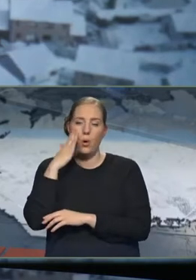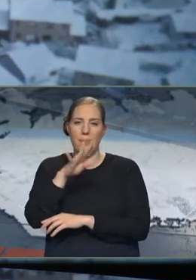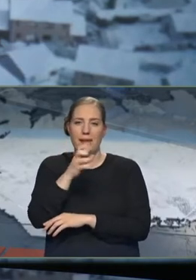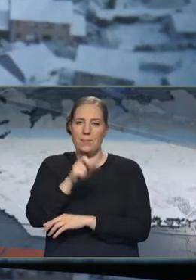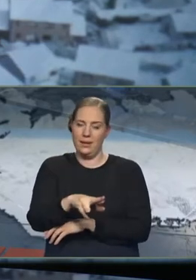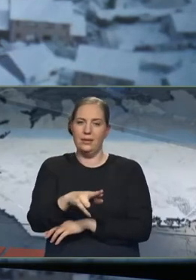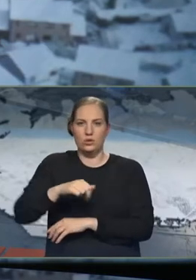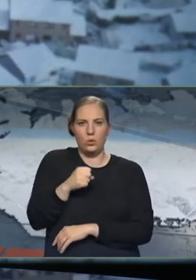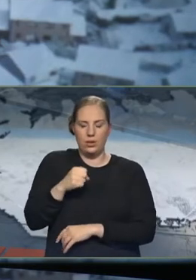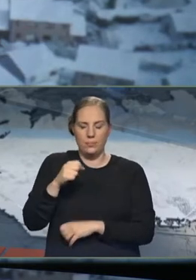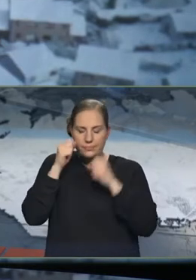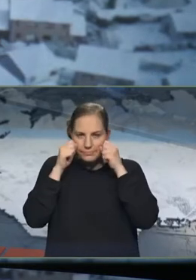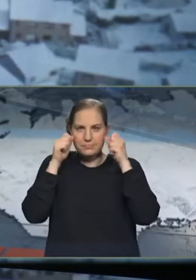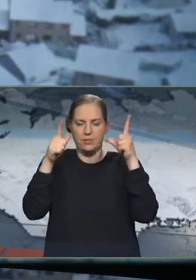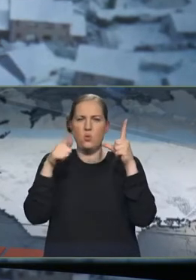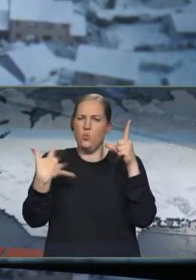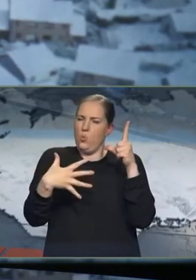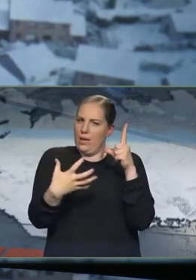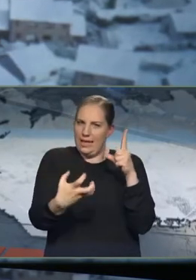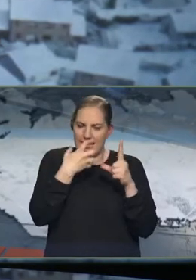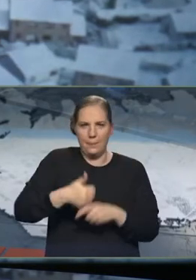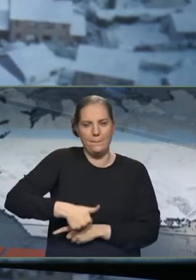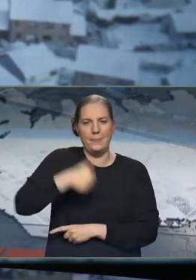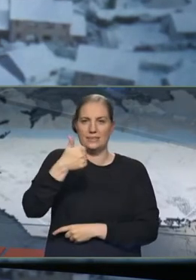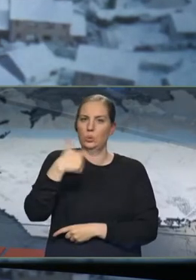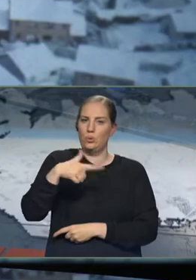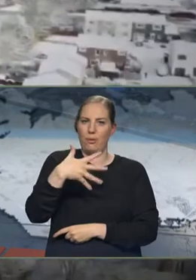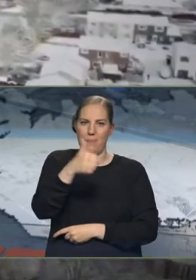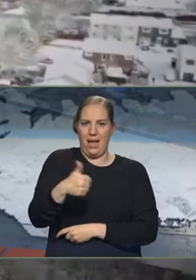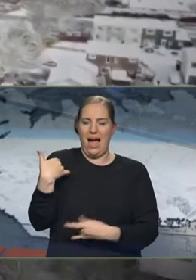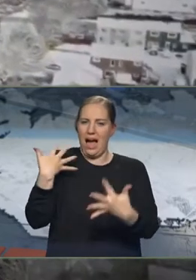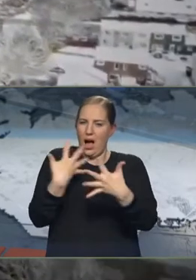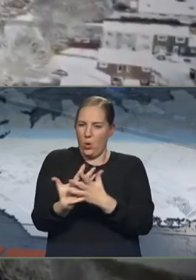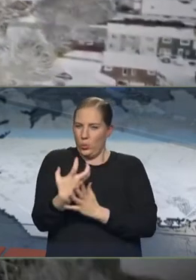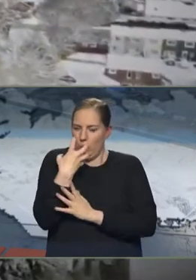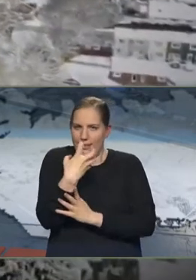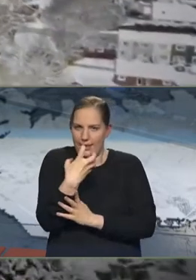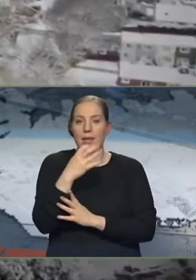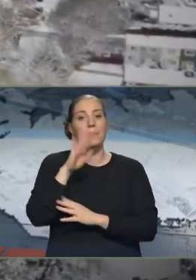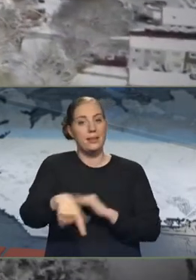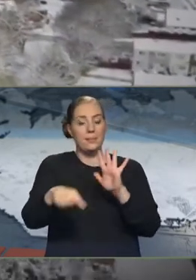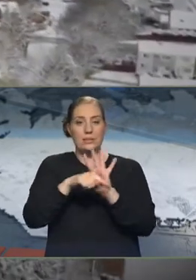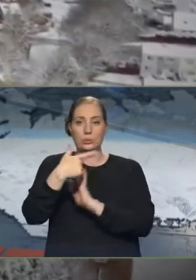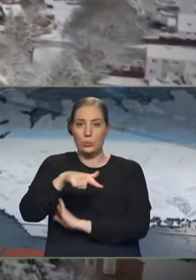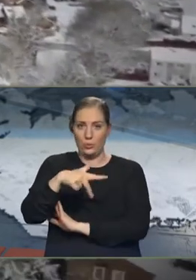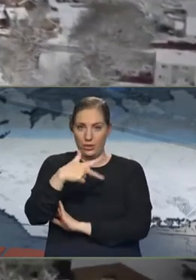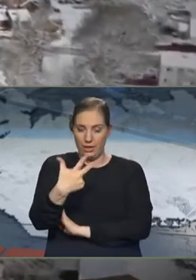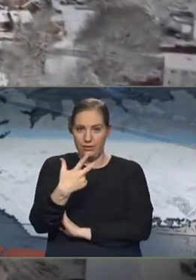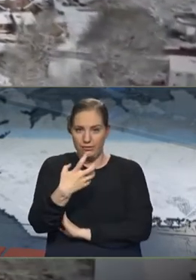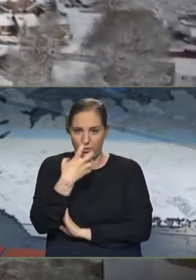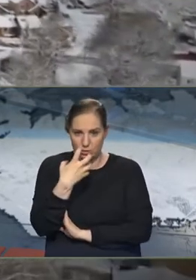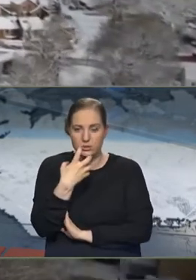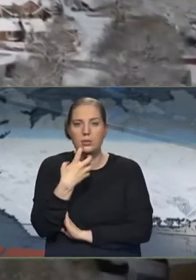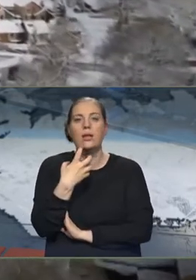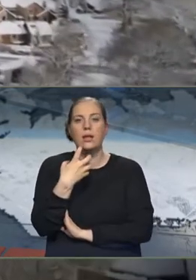Skotlandi vöknuð í morgun við mesta kulda sem mælstifur í Breylandi í aldar fjörðung. Þar mæltist 23. fróst og í vestla á þeinja